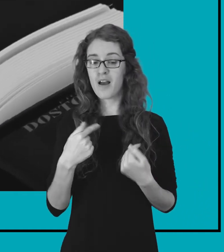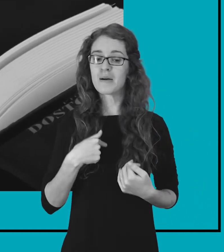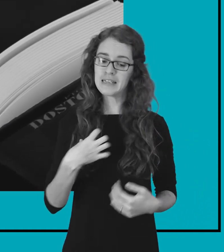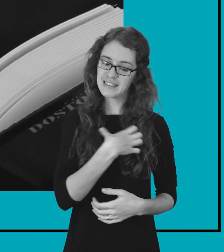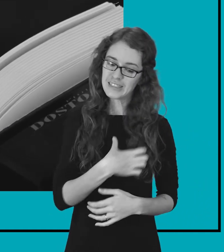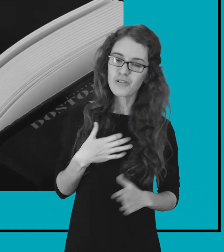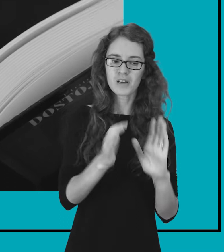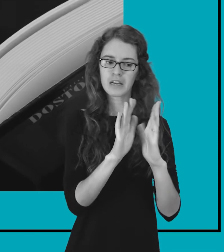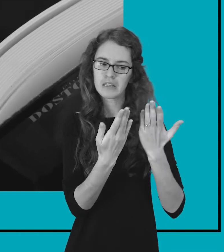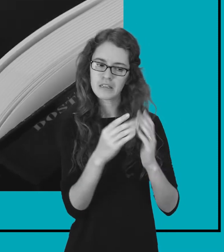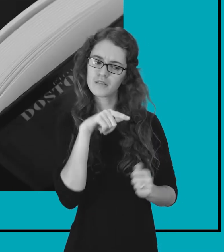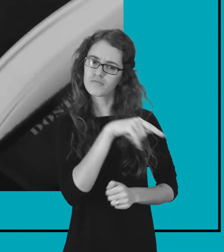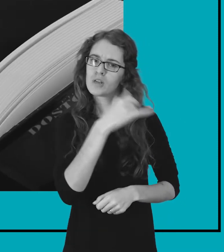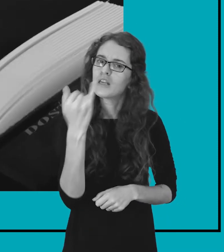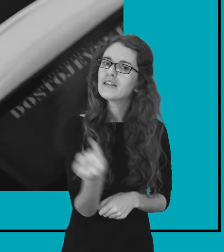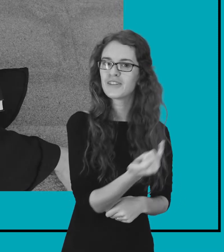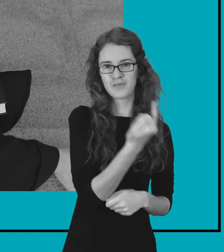užkabinti ir sudominti,